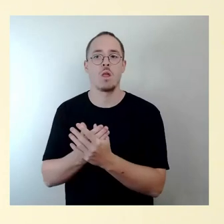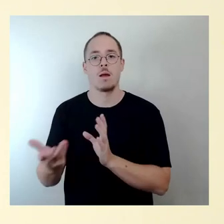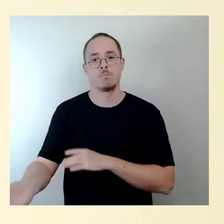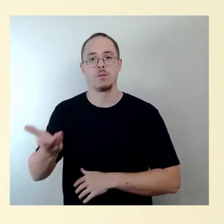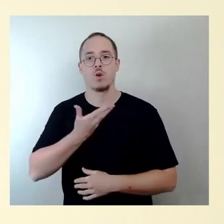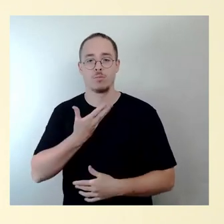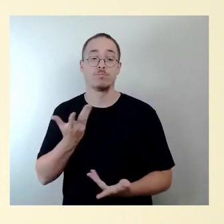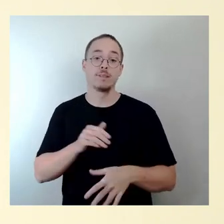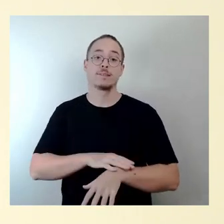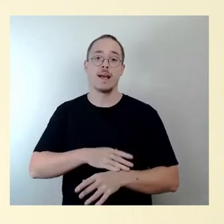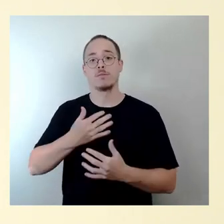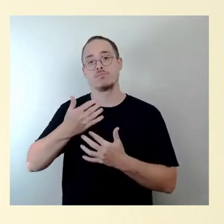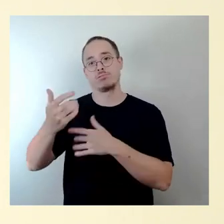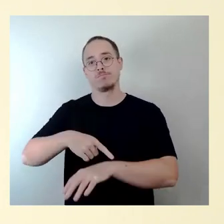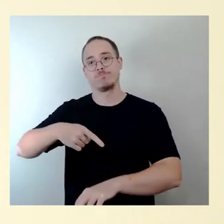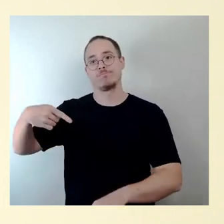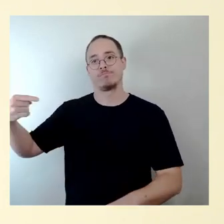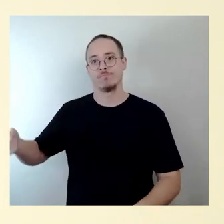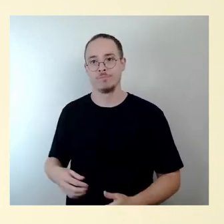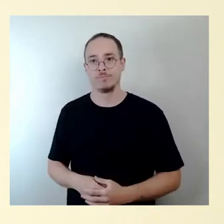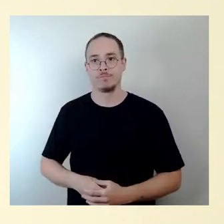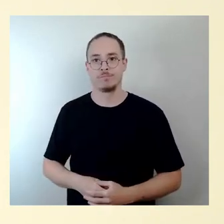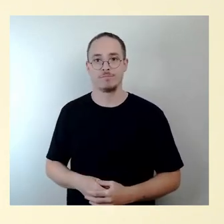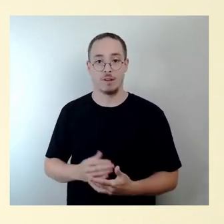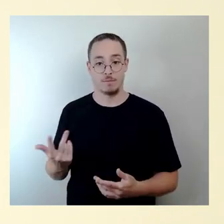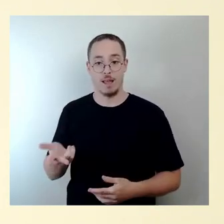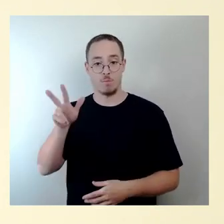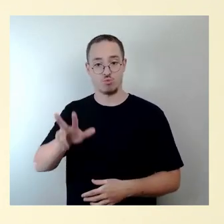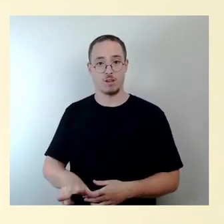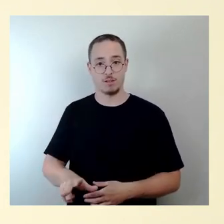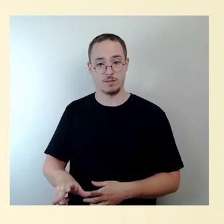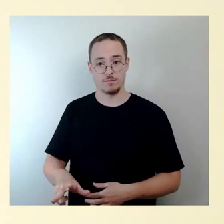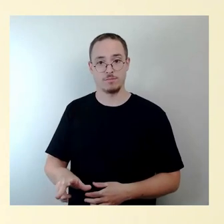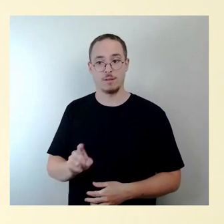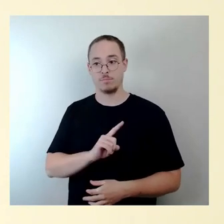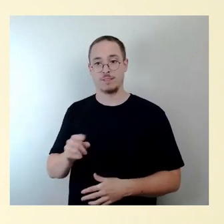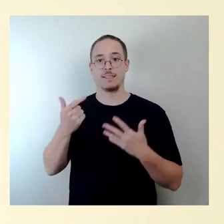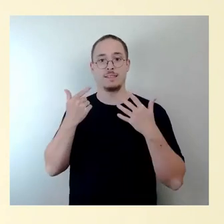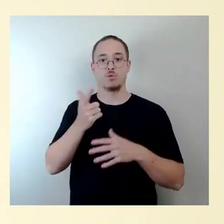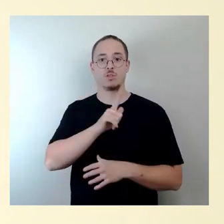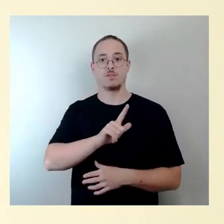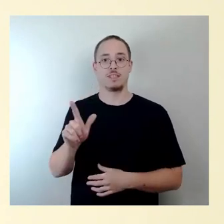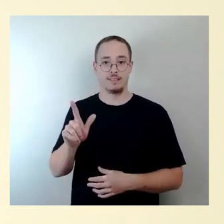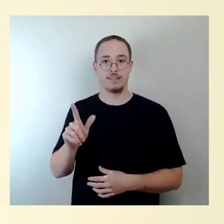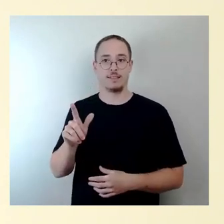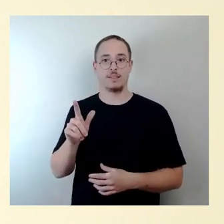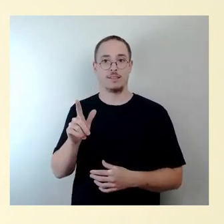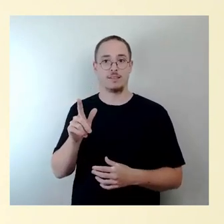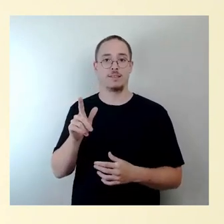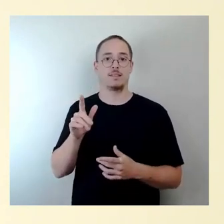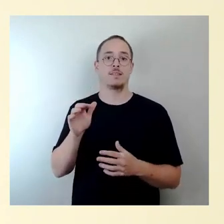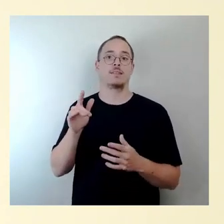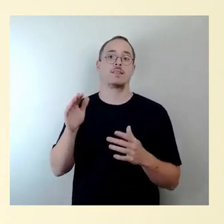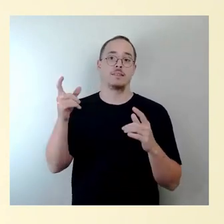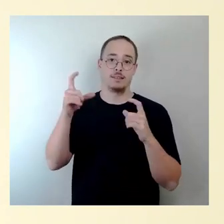Bauvorhaben, sondern wir haben dann drei Monate gebraucht, bis zum 27. 9. Unterlagen kamen. Diese